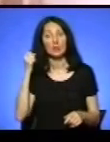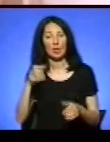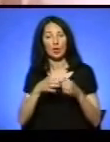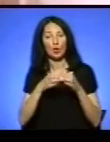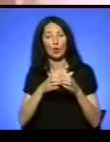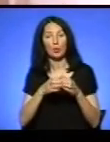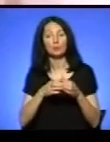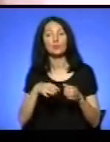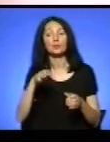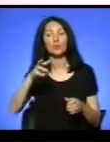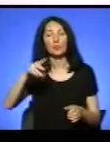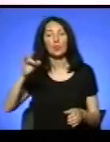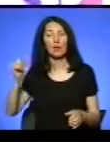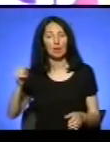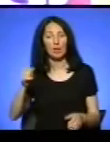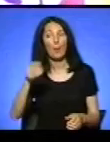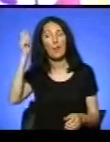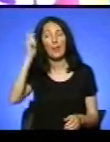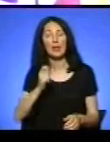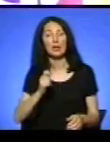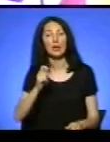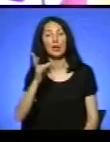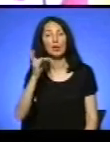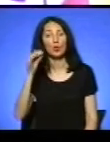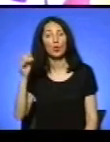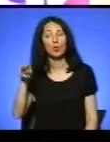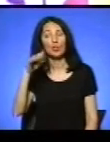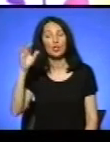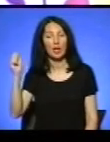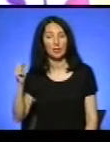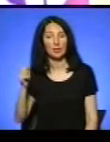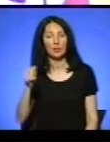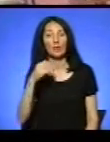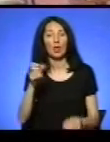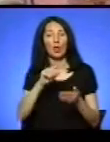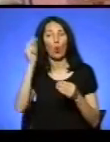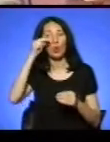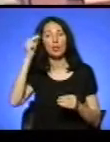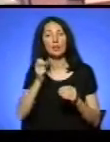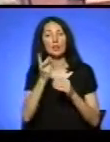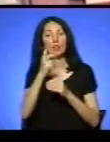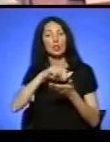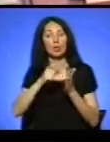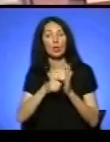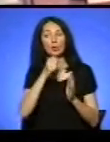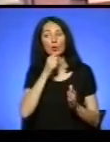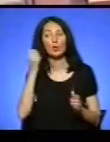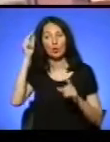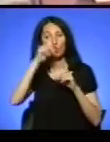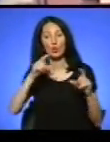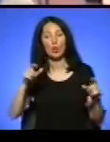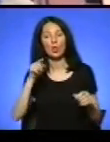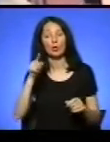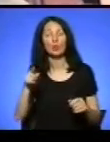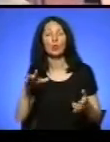Марія приїхала із Нью-Джерсі. В Америці вона учениця 12-го класу старшої школи. Зазвичай ми тут займаємося